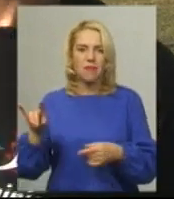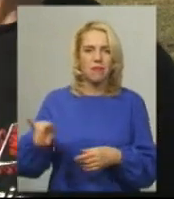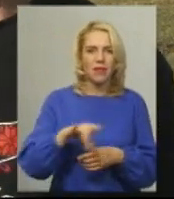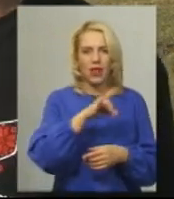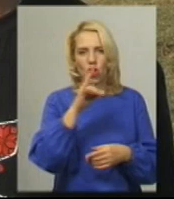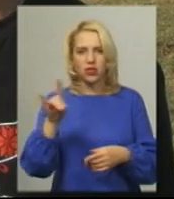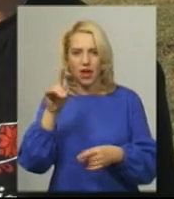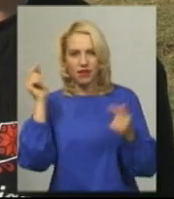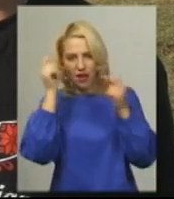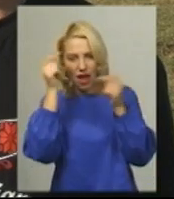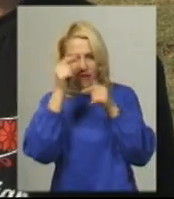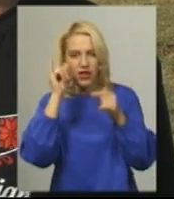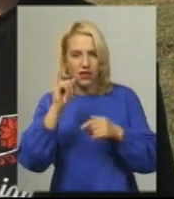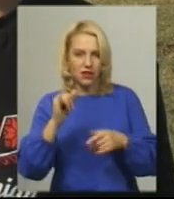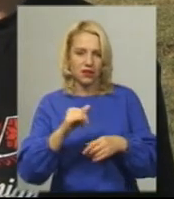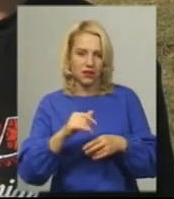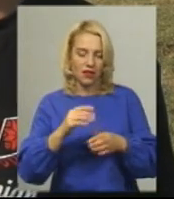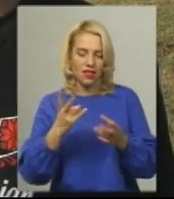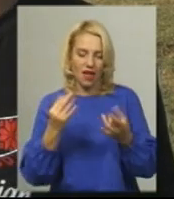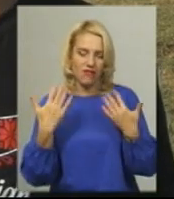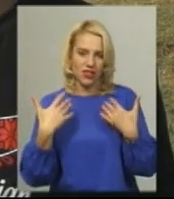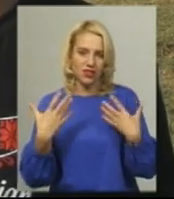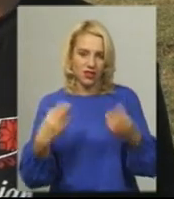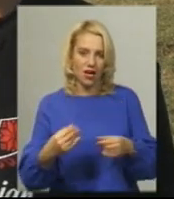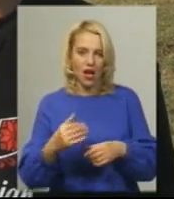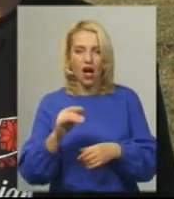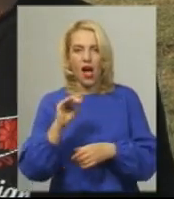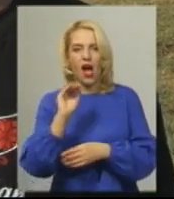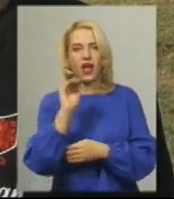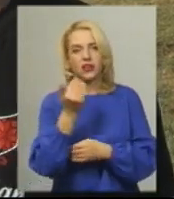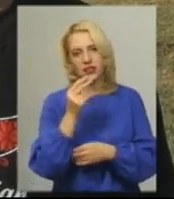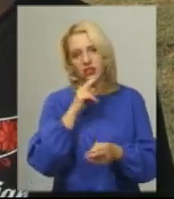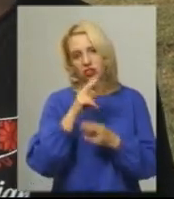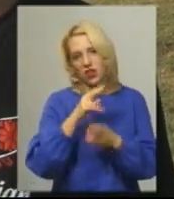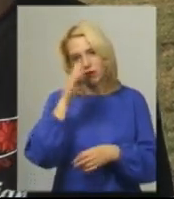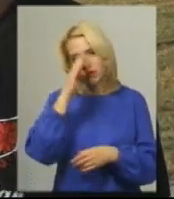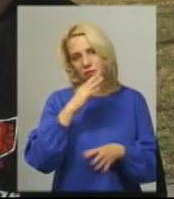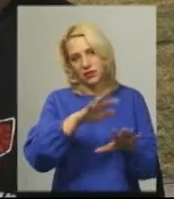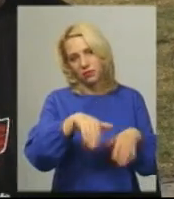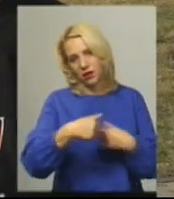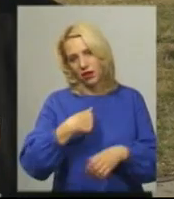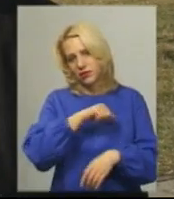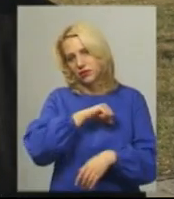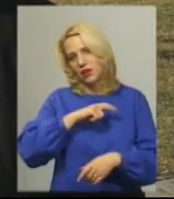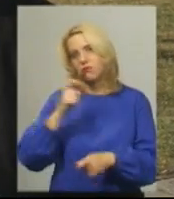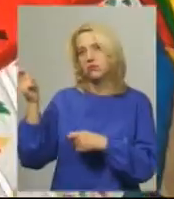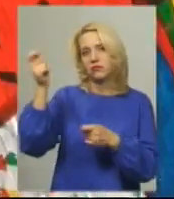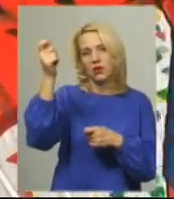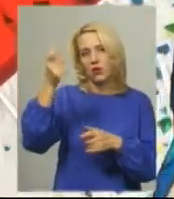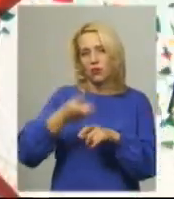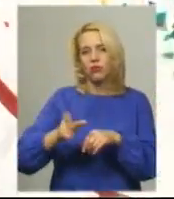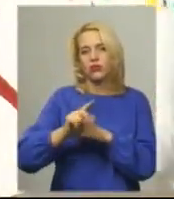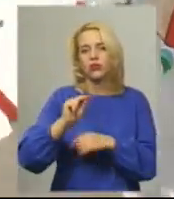даєш дитині на вихідні, і потім дитина жаліється, що тато забрав на її кайт, і сам запускав більше, ніж та дитина.